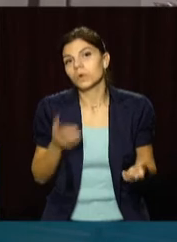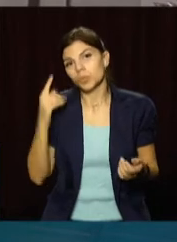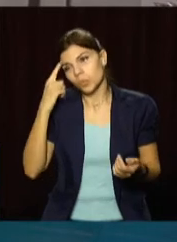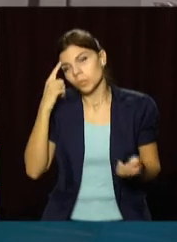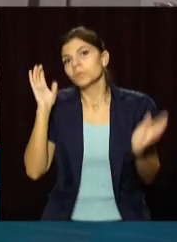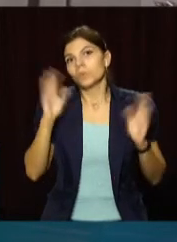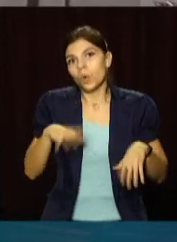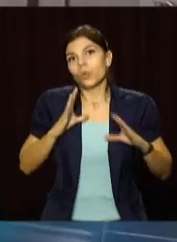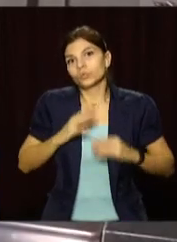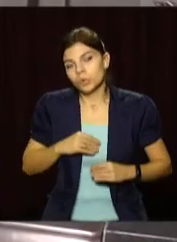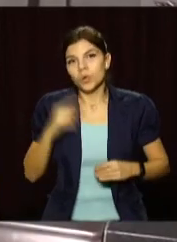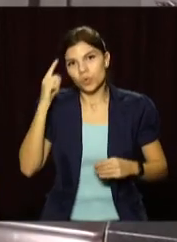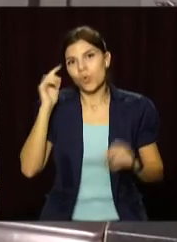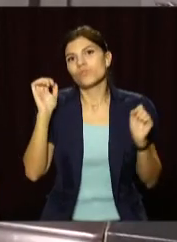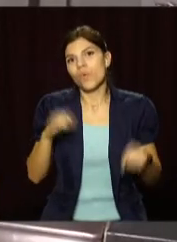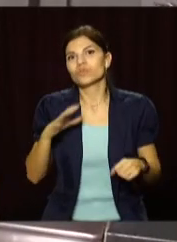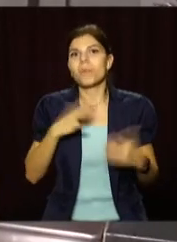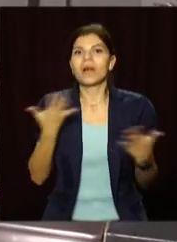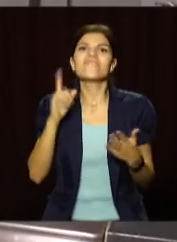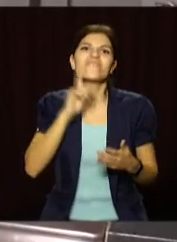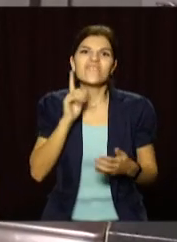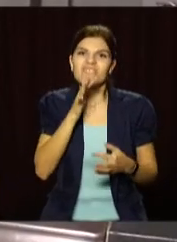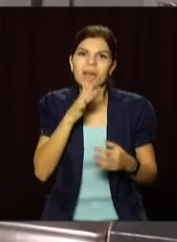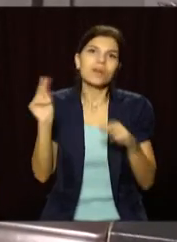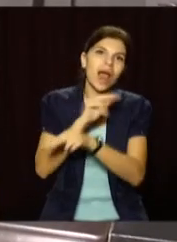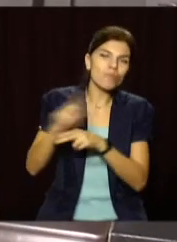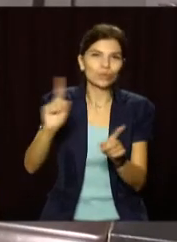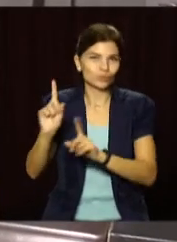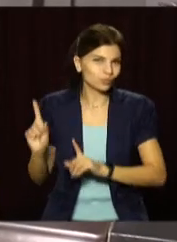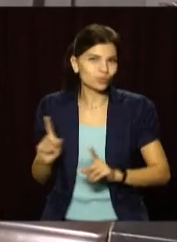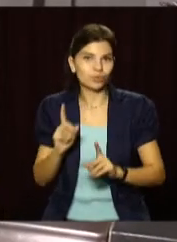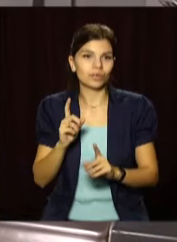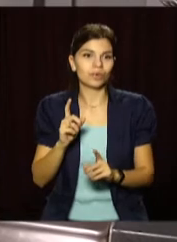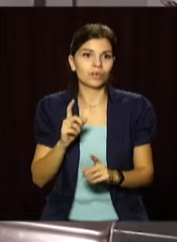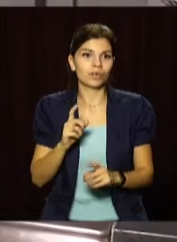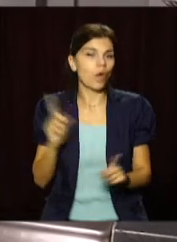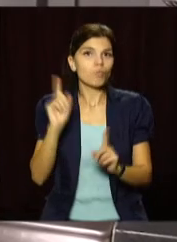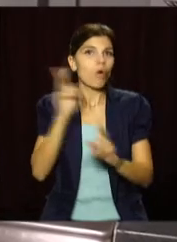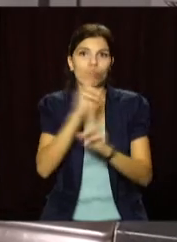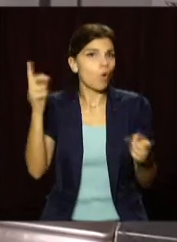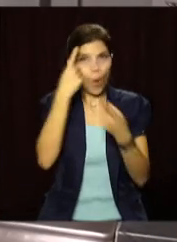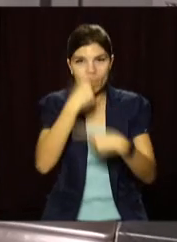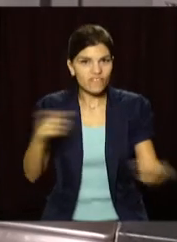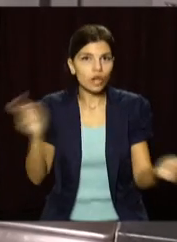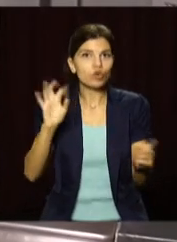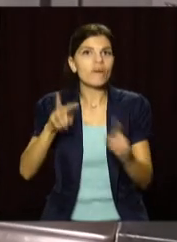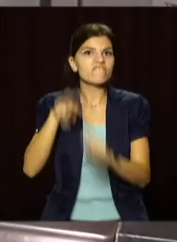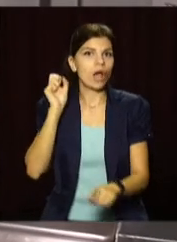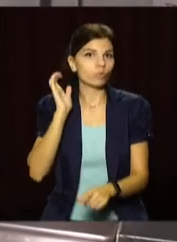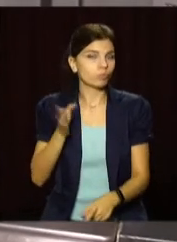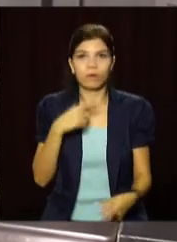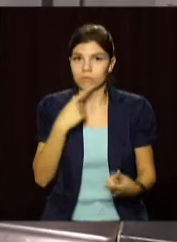спокійалася, думаю, може, на якесь коротке час. Тому що, головне, ніхто не відбував, ні об'явлення,